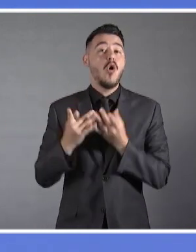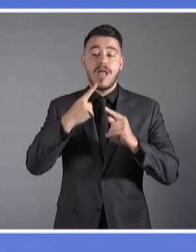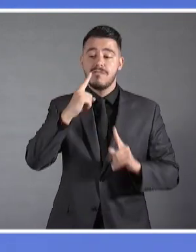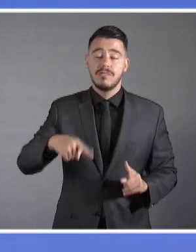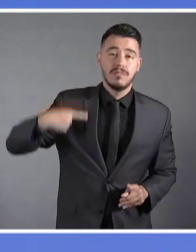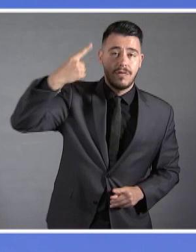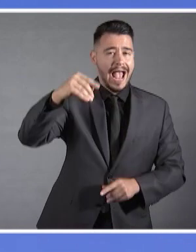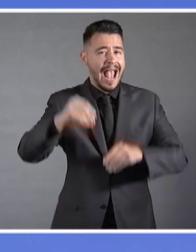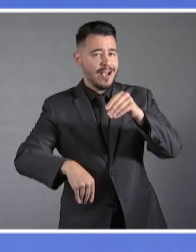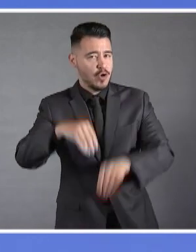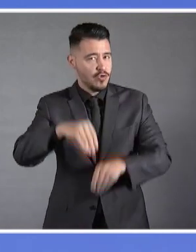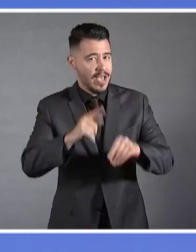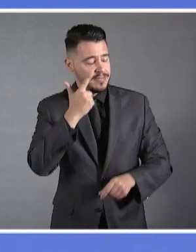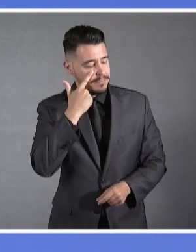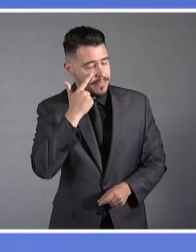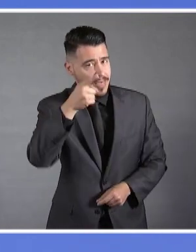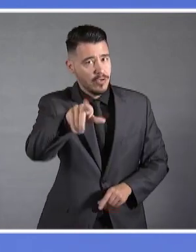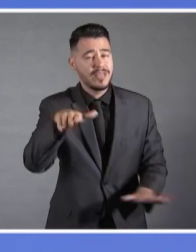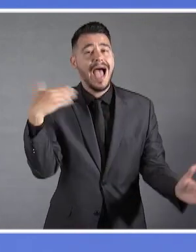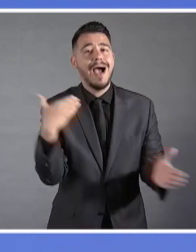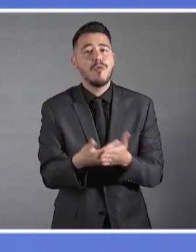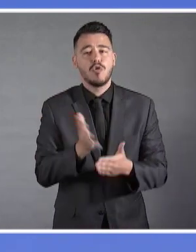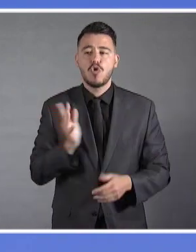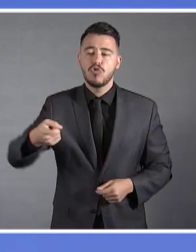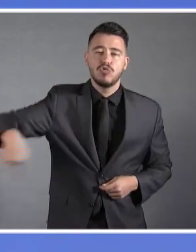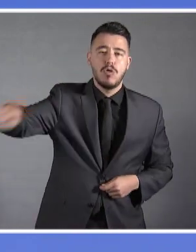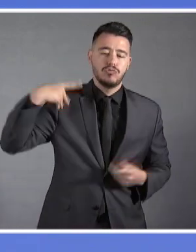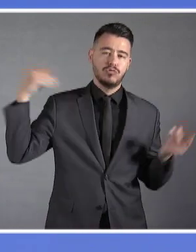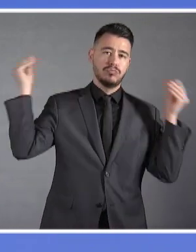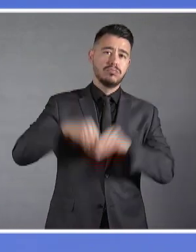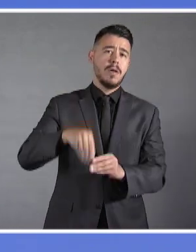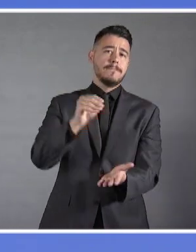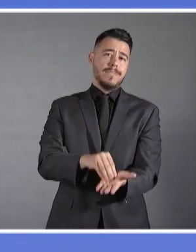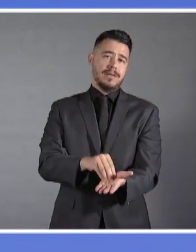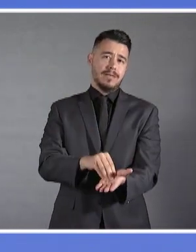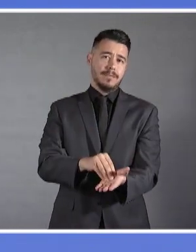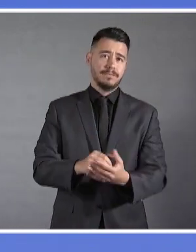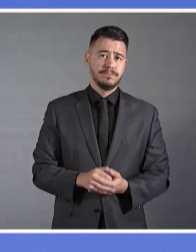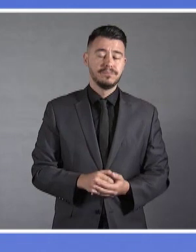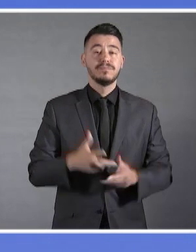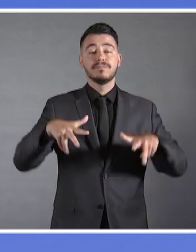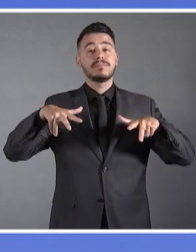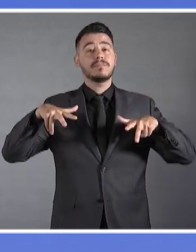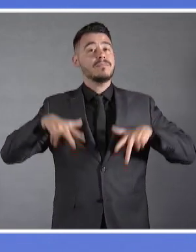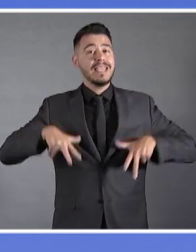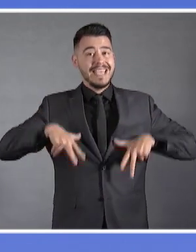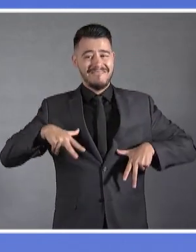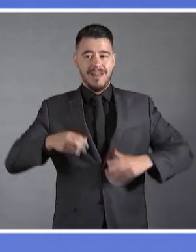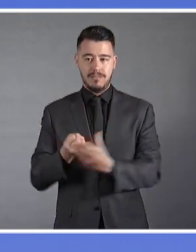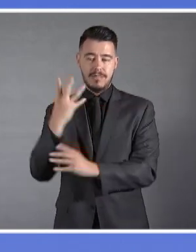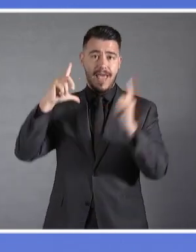Η Ελλάδα με την κυβέρνηση της Ν.Δ. τα καταφέρνει, όπως κατάφερε, την ταχύτερη